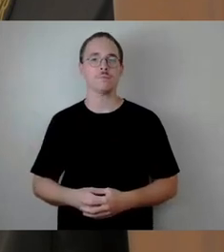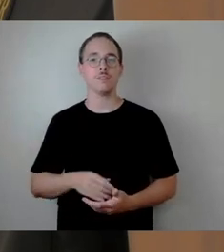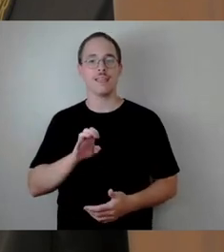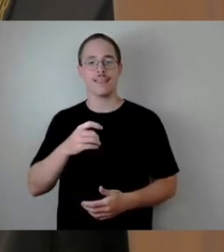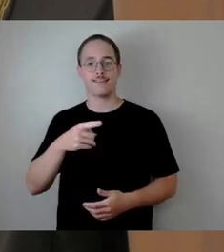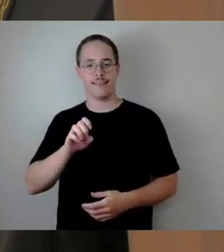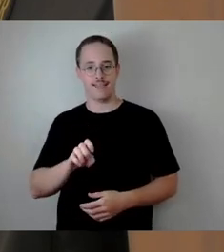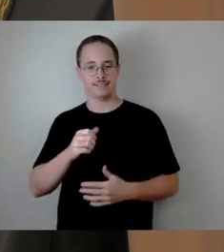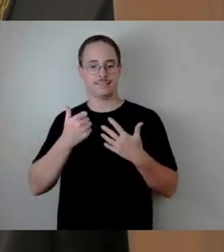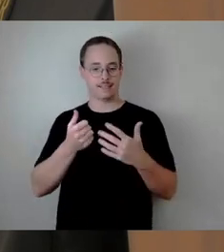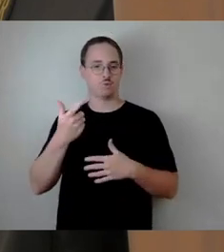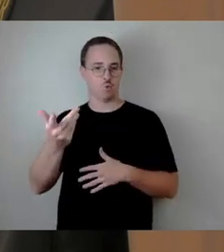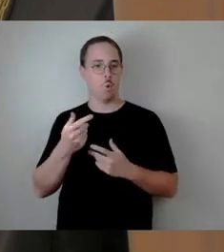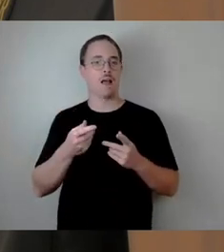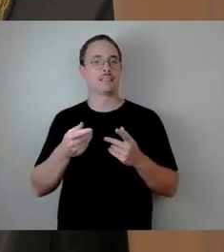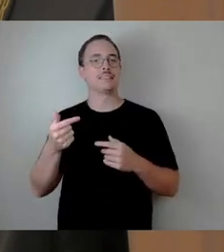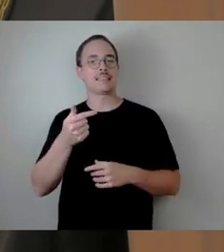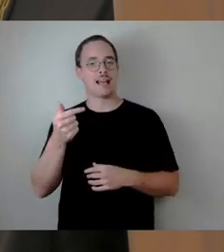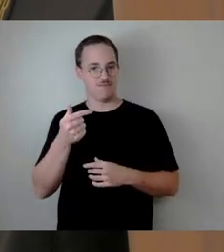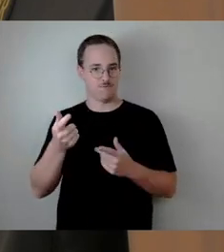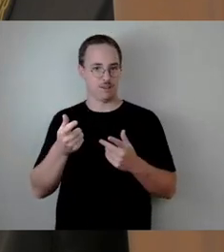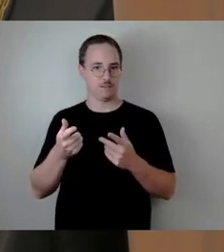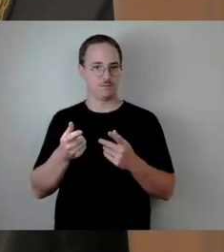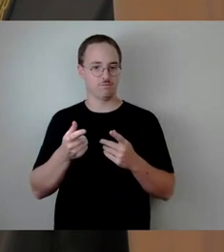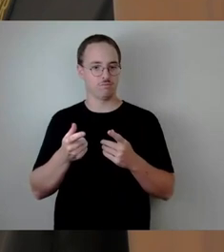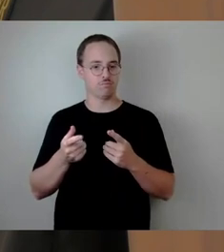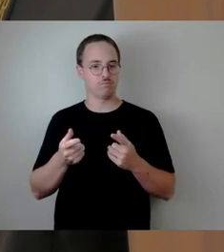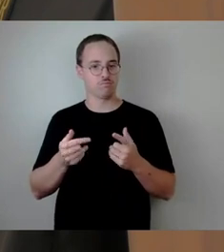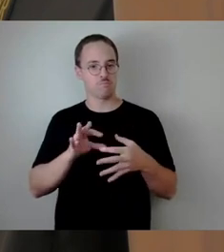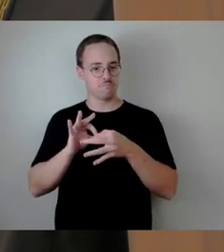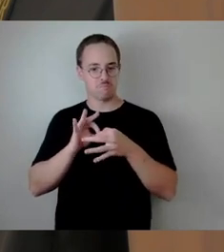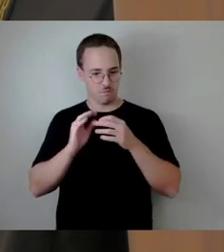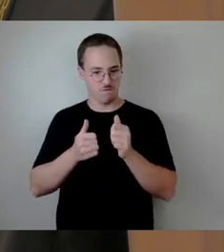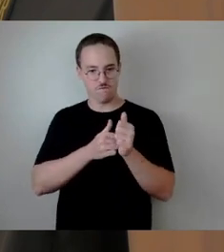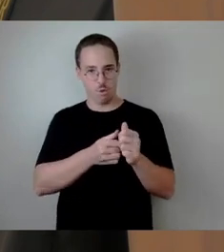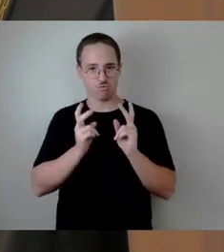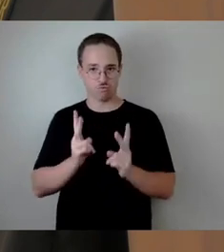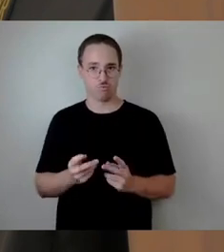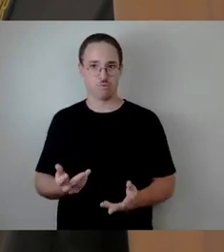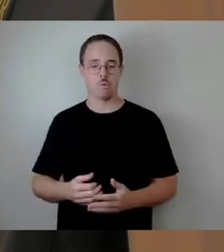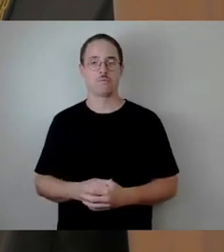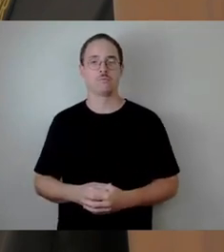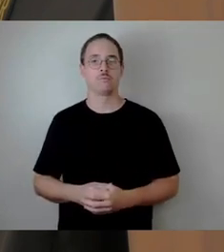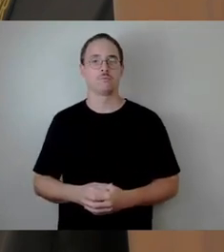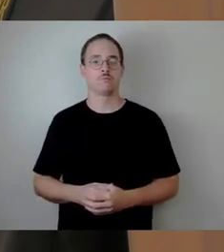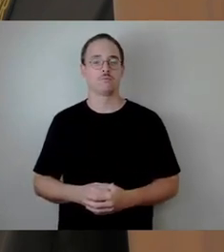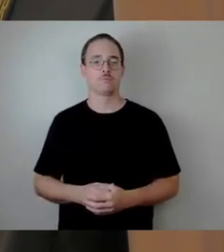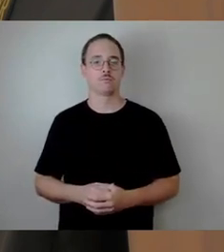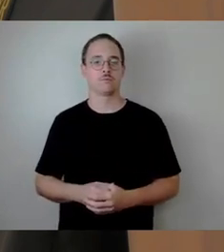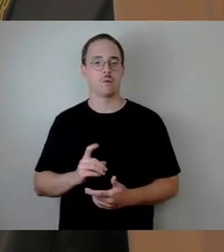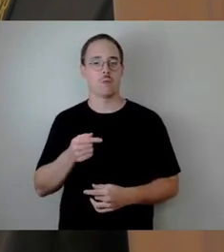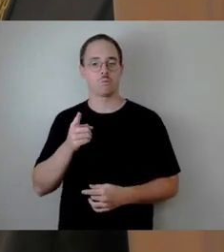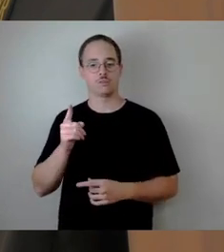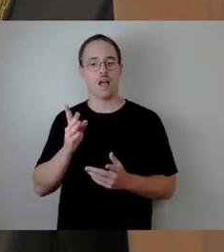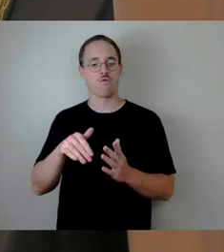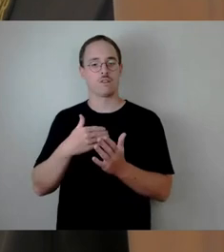Wenn es gibt Kommunen, die haben das oberhalb eingruppiert, da muss man immer den Einzelfall und den Aufgabenschwerpunkt betrachten und was übertariflich